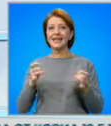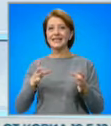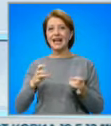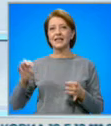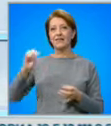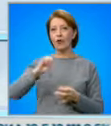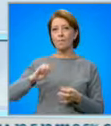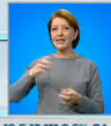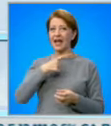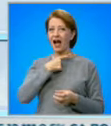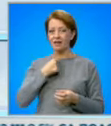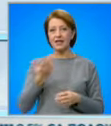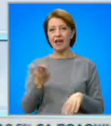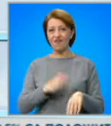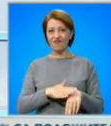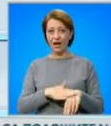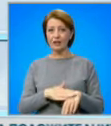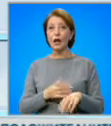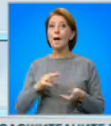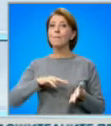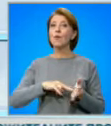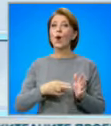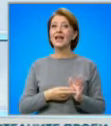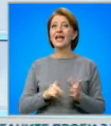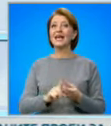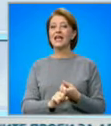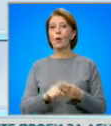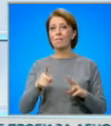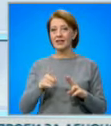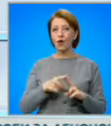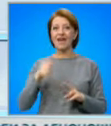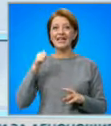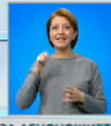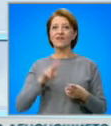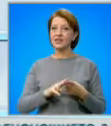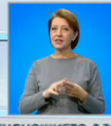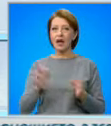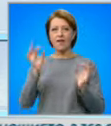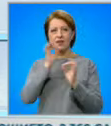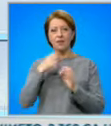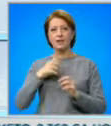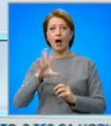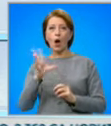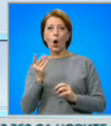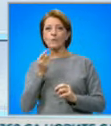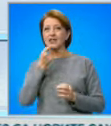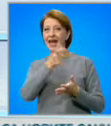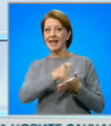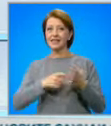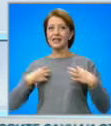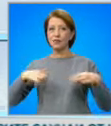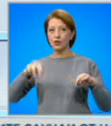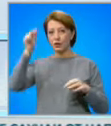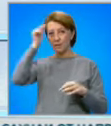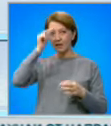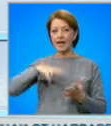стана факт. Днес вече е ясно. Проектът на Кирил Петков и Асен Василев няма да има общи листи с Демократична България и справи се